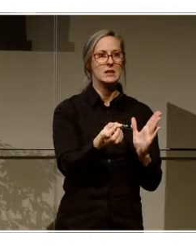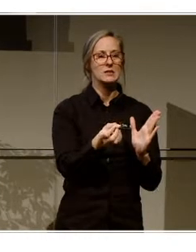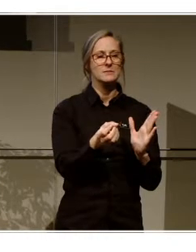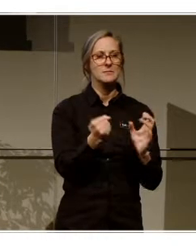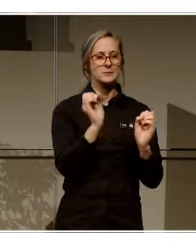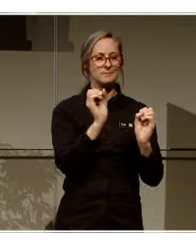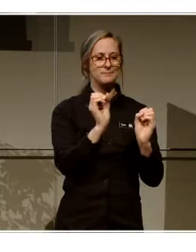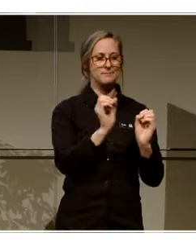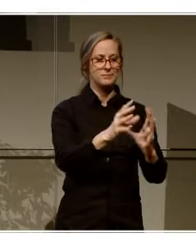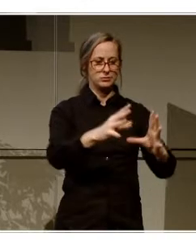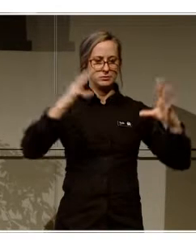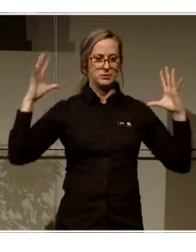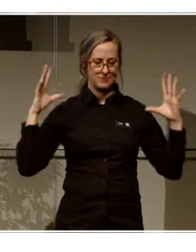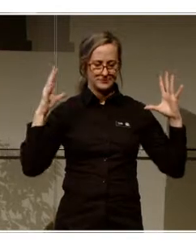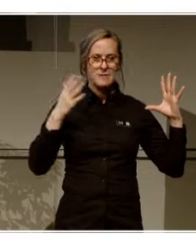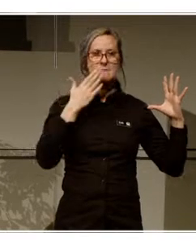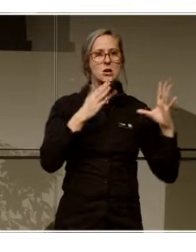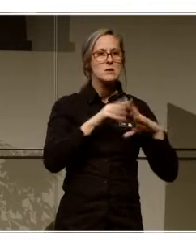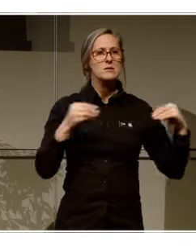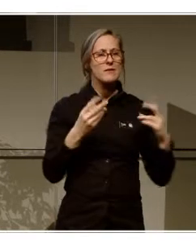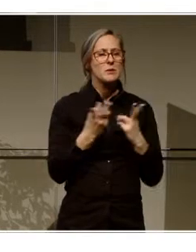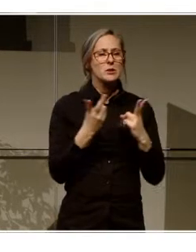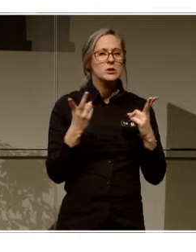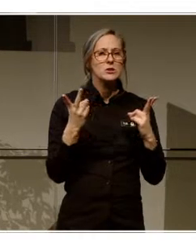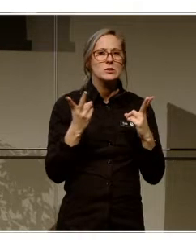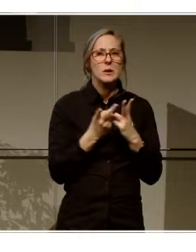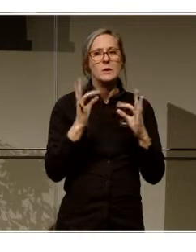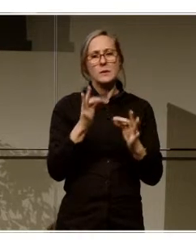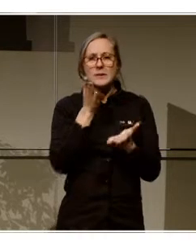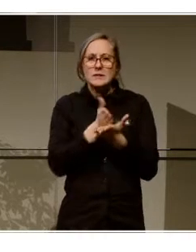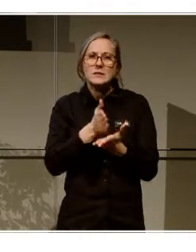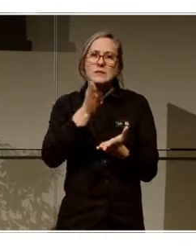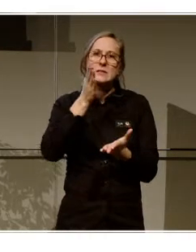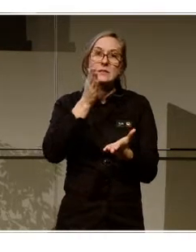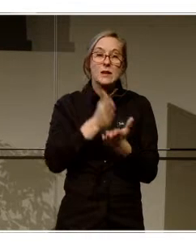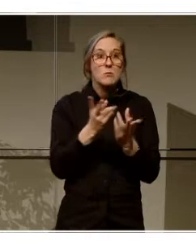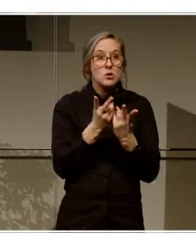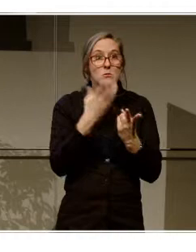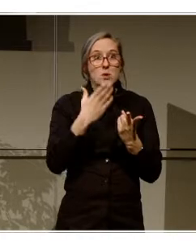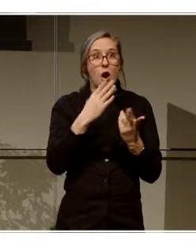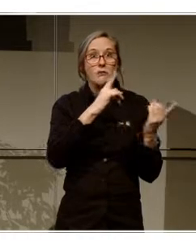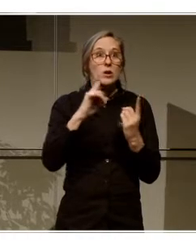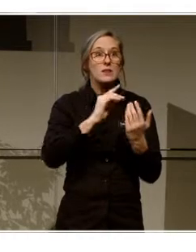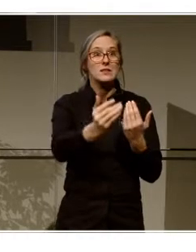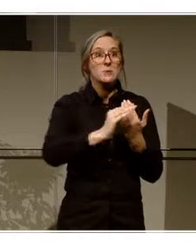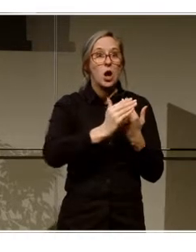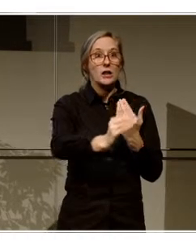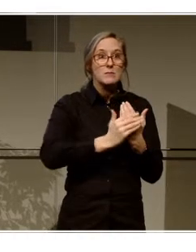ja men vad är ett bra resultat? Hur kan vi säkerställa? Är det bra att folk kommer tillbaka gång på gång?